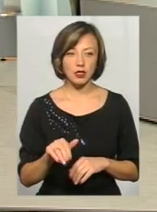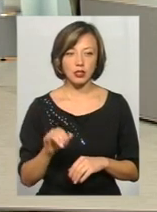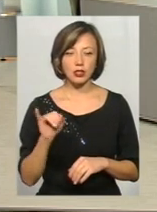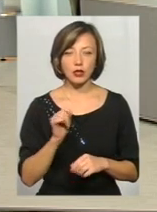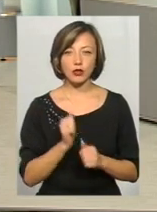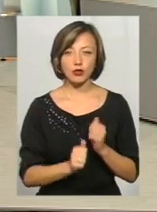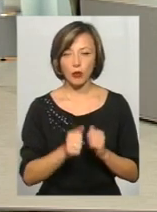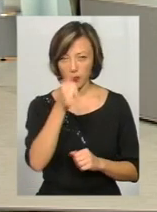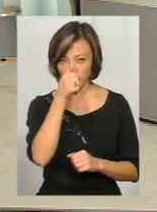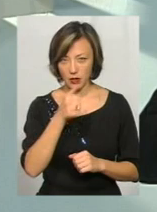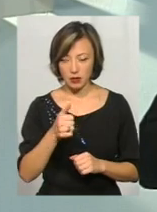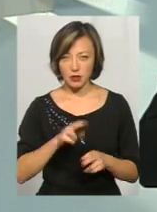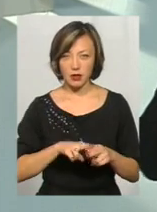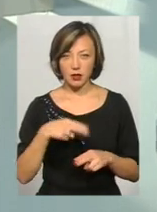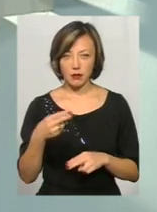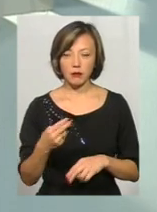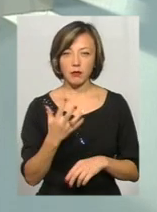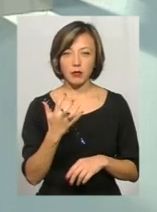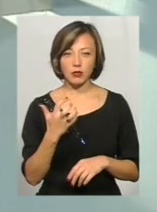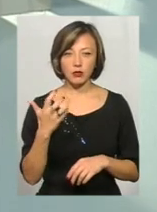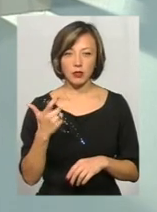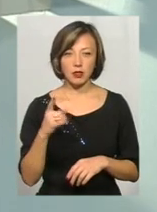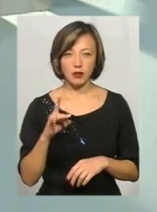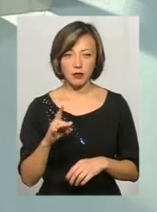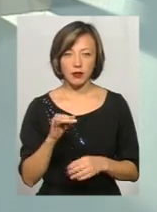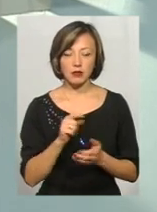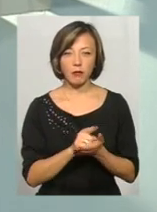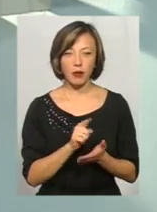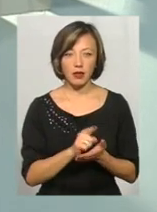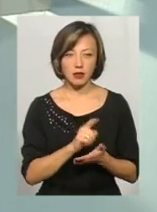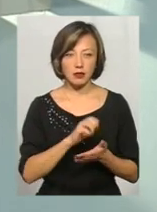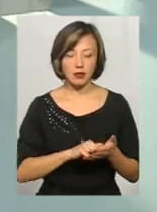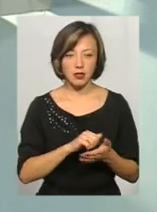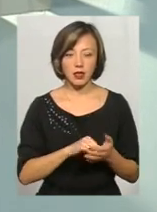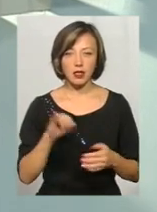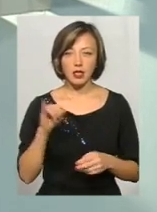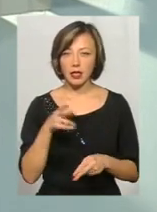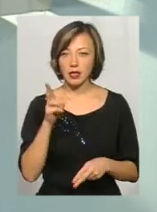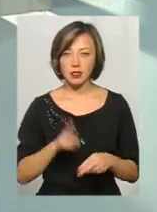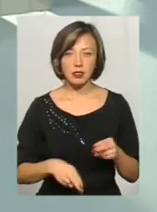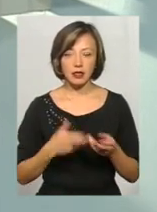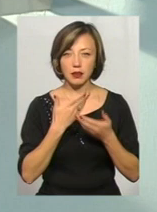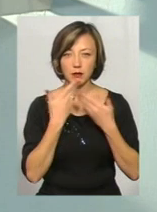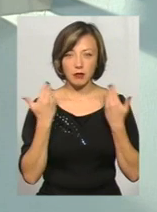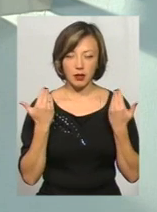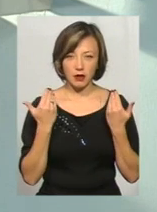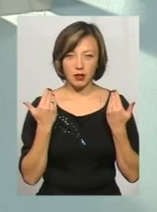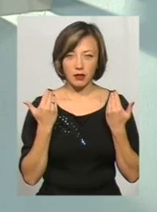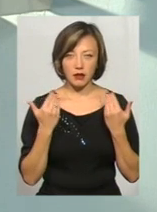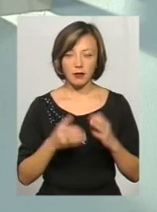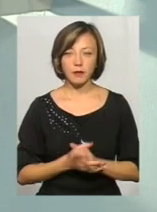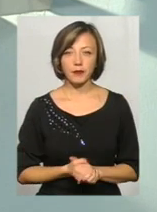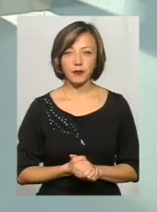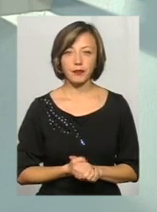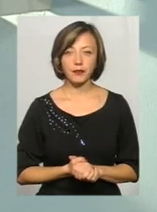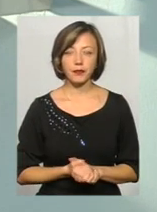кожний місяць гашу 500 гривень із пенсії і кінця краю немає. Кінця краю